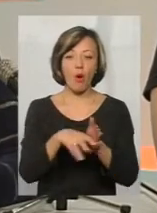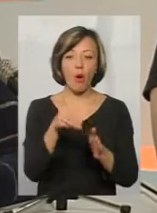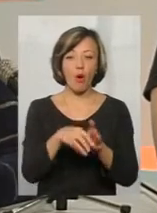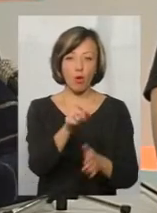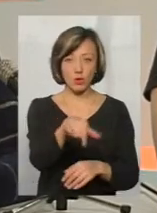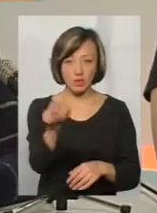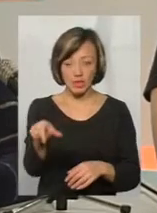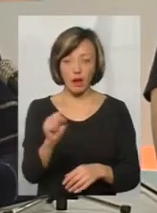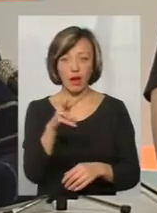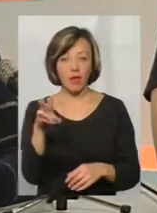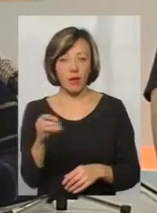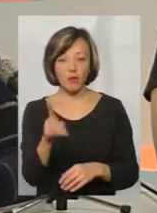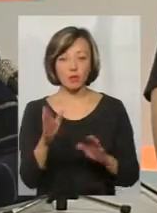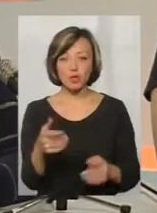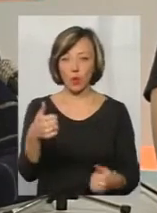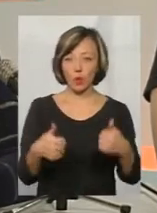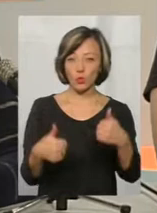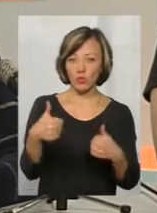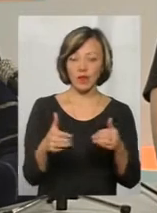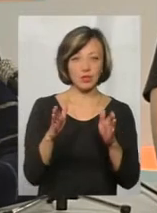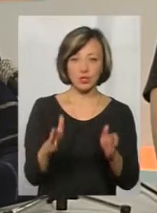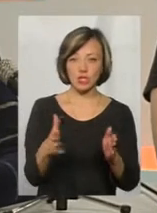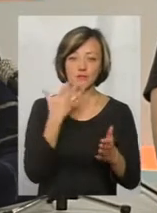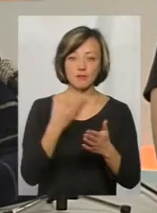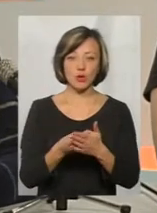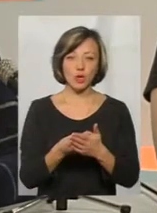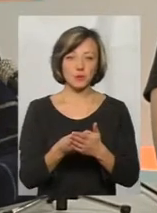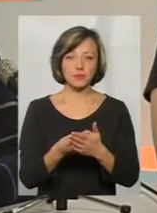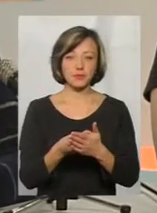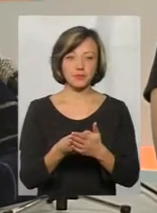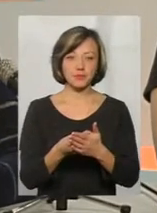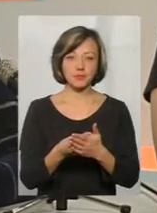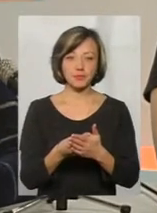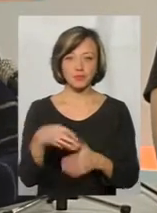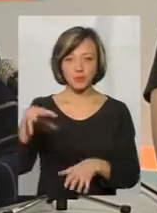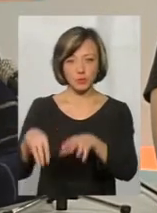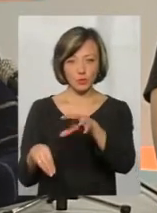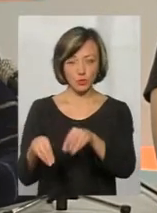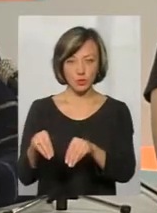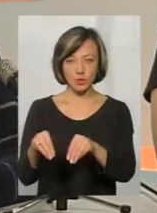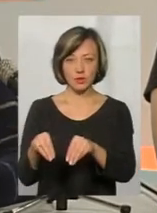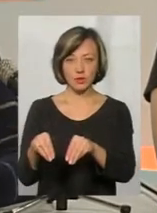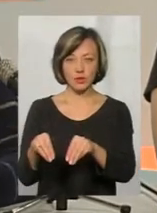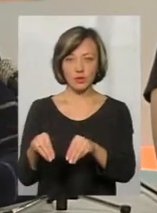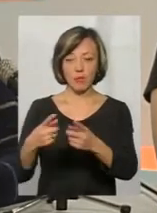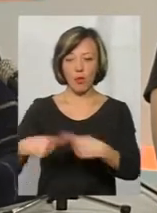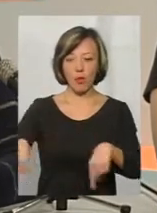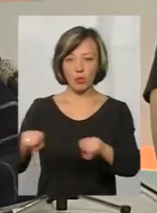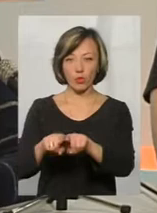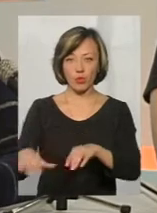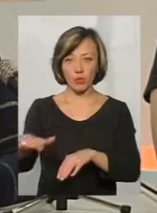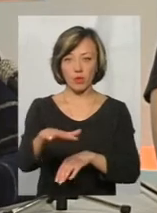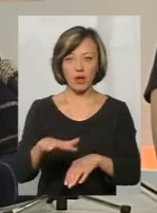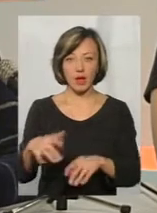Але при цьому ви вже будете конкурувати не лише з своїм сусіднім мажоритарником з